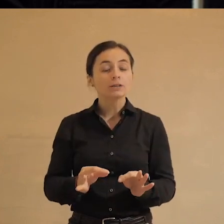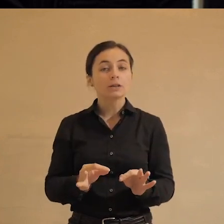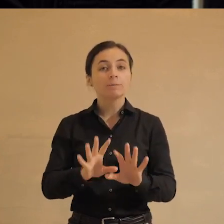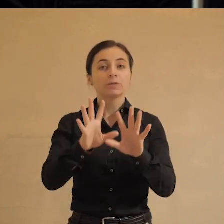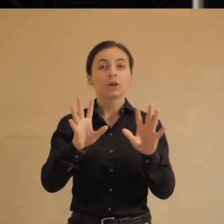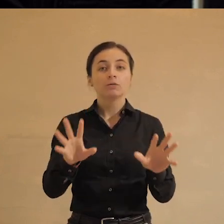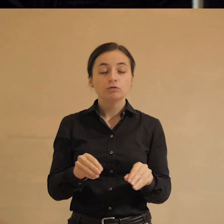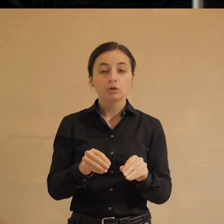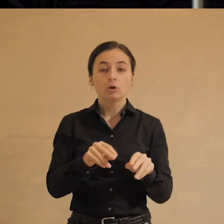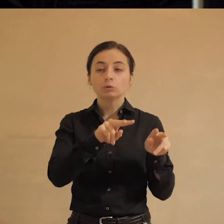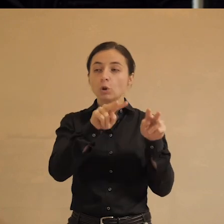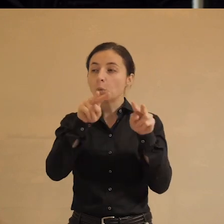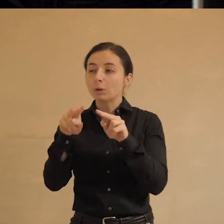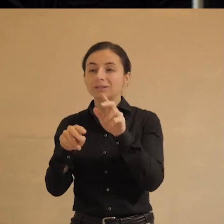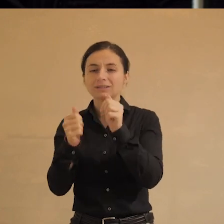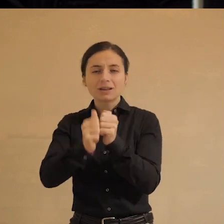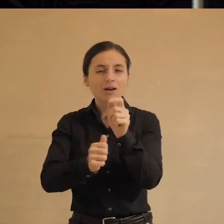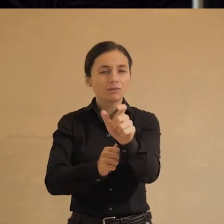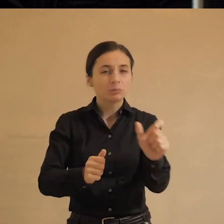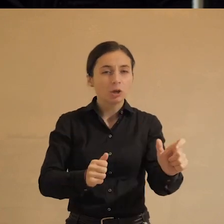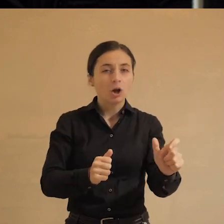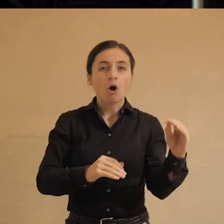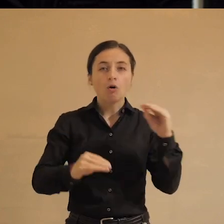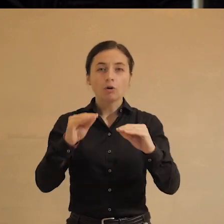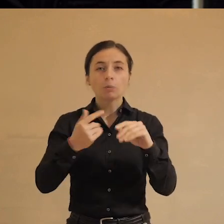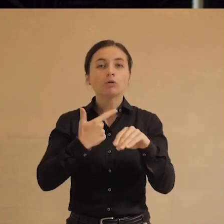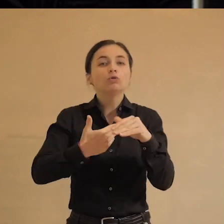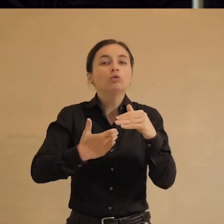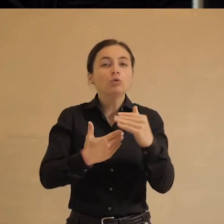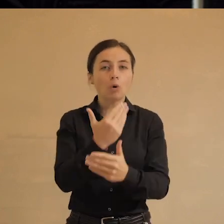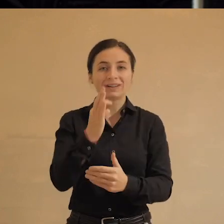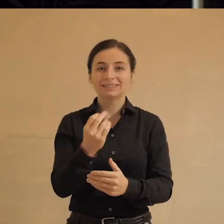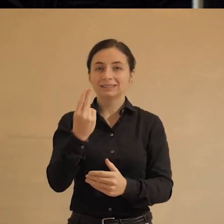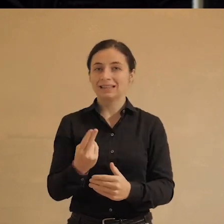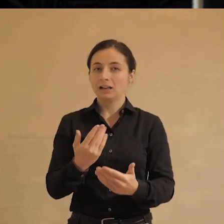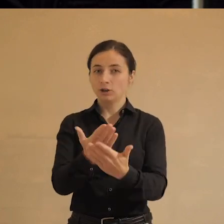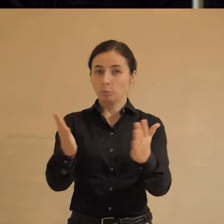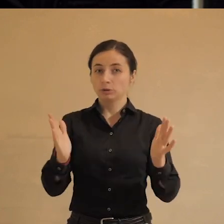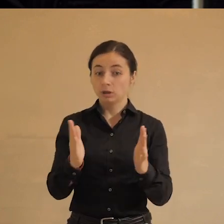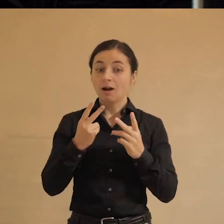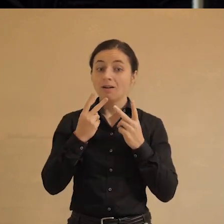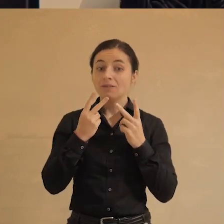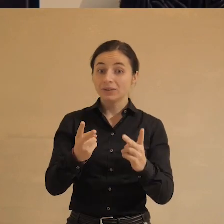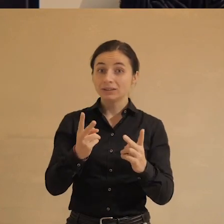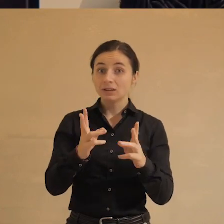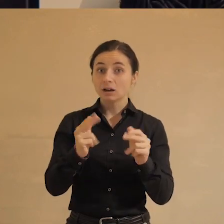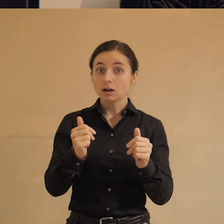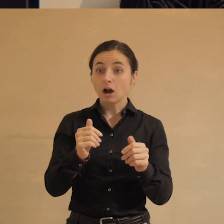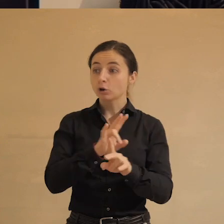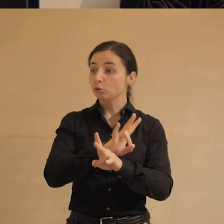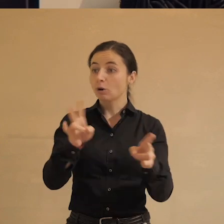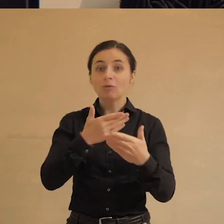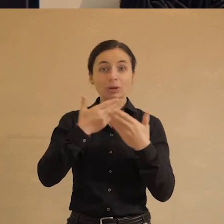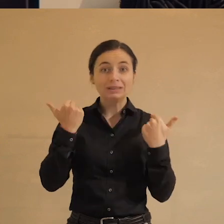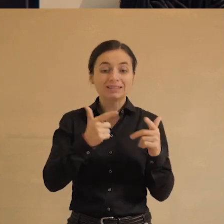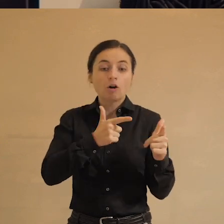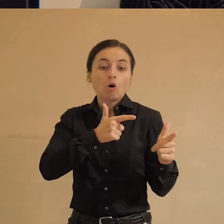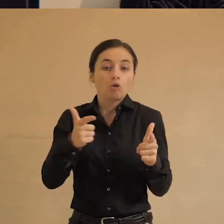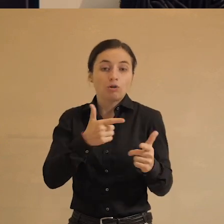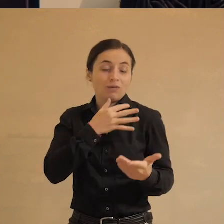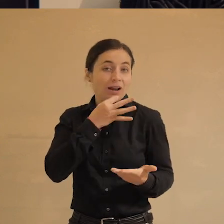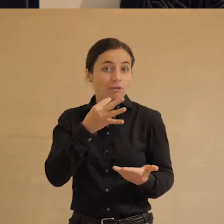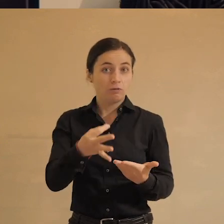всеобщее наблюдение всех за всеми формирует новое социальное пространство. Так вот видно, как ни у кого нет, не то что готовых